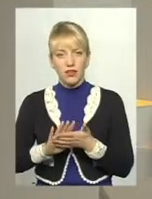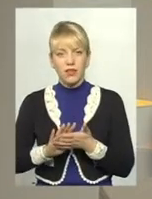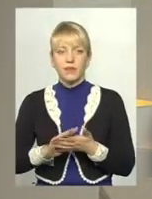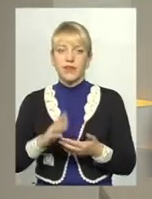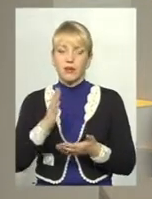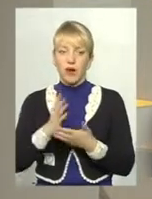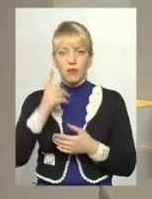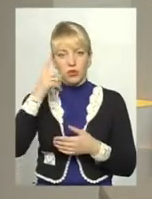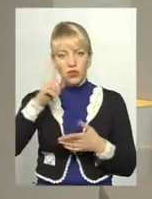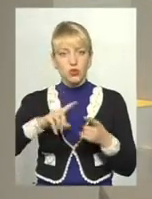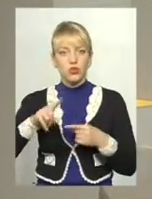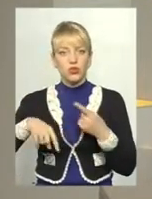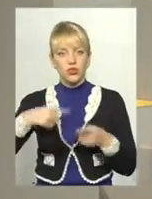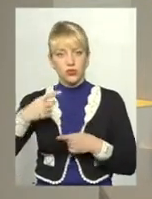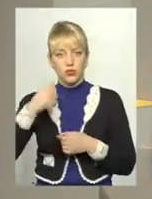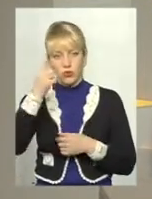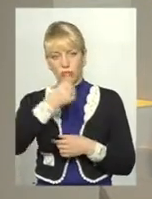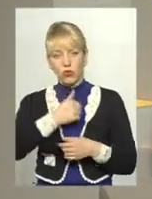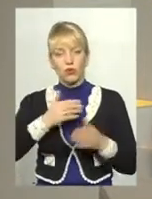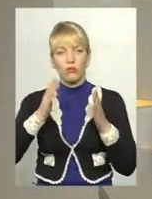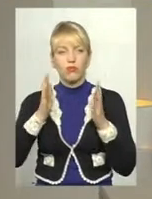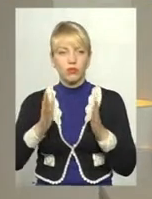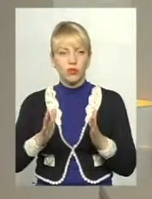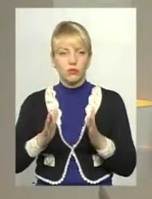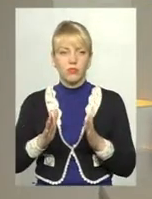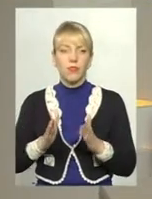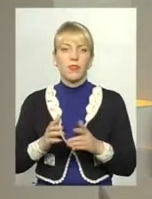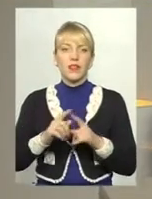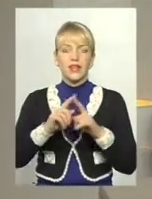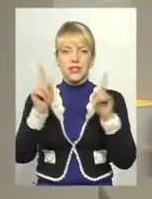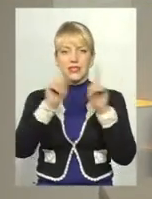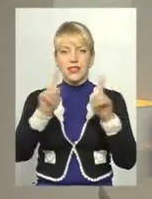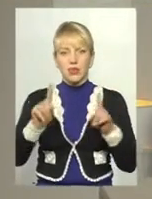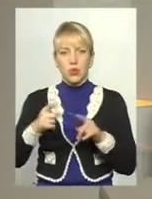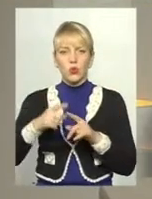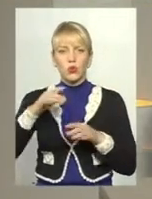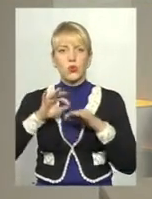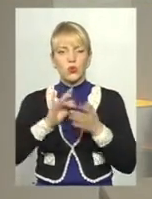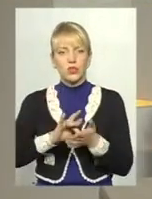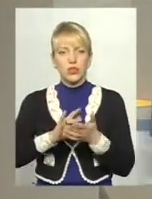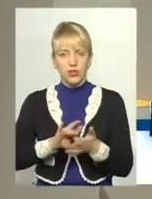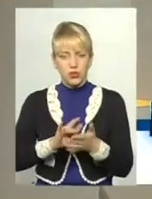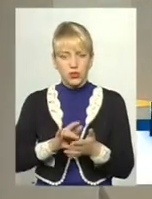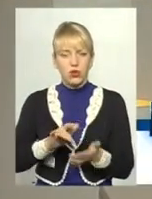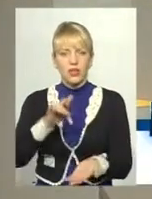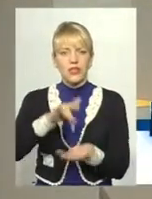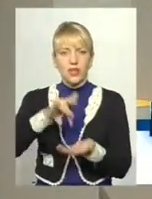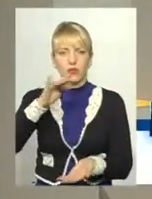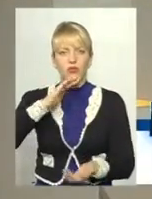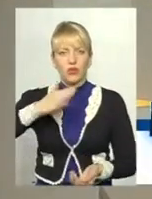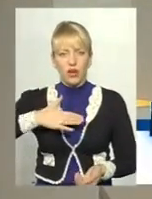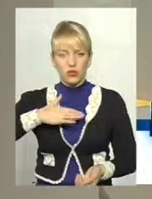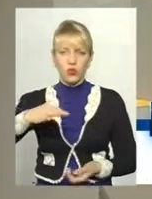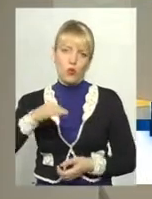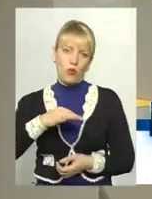Маємо надію, що наступного року будемо зіркою туристичного центру нашої області і